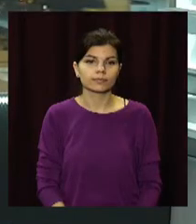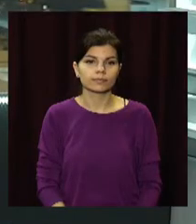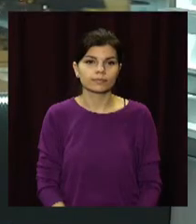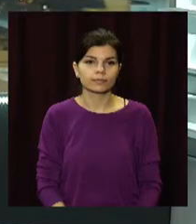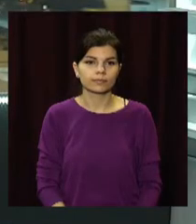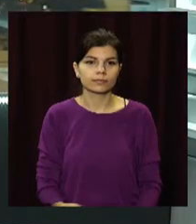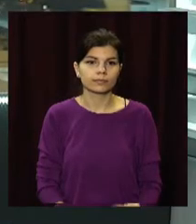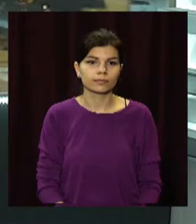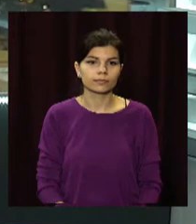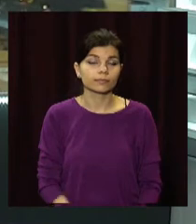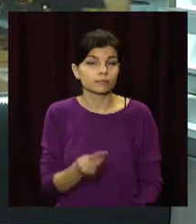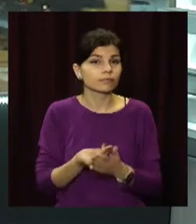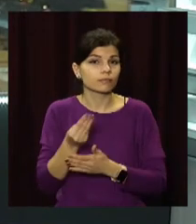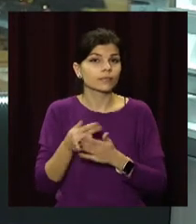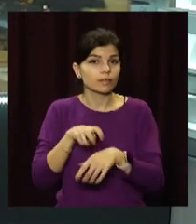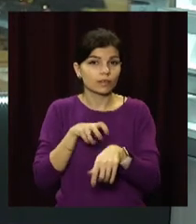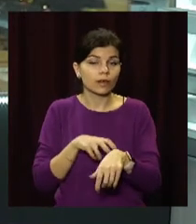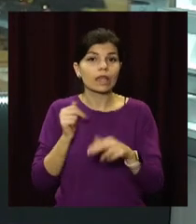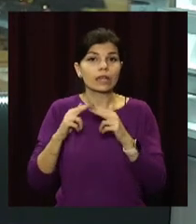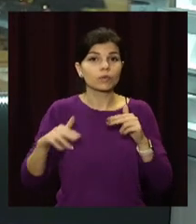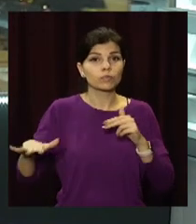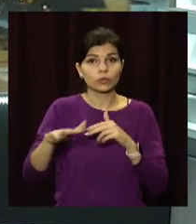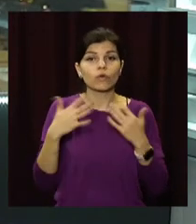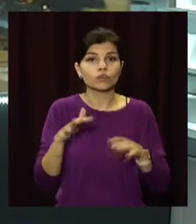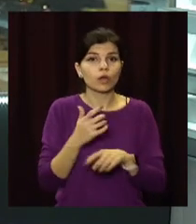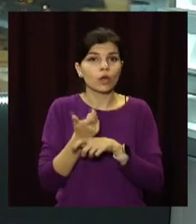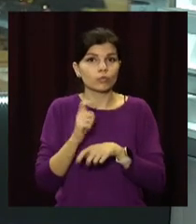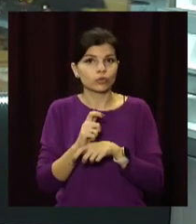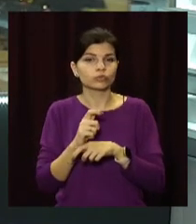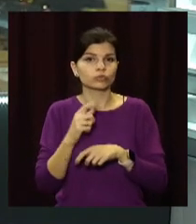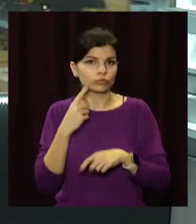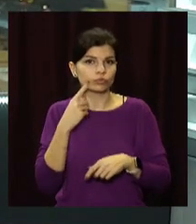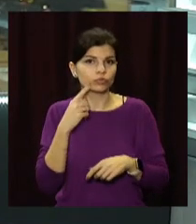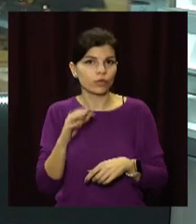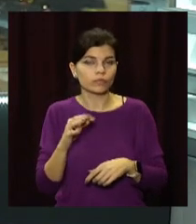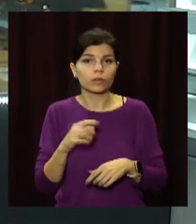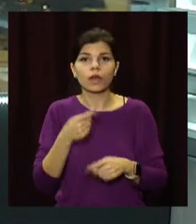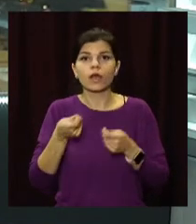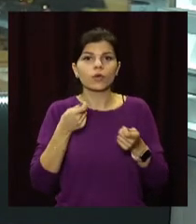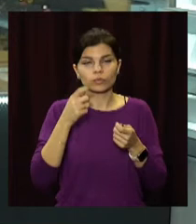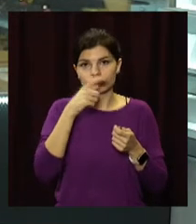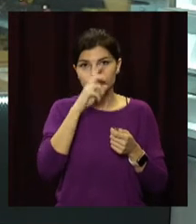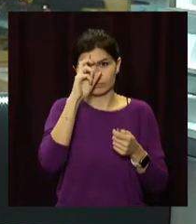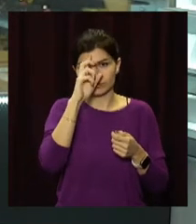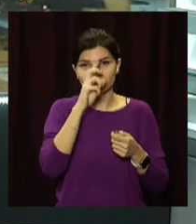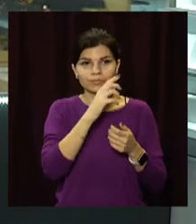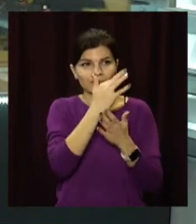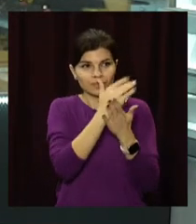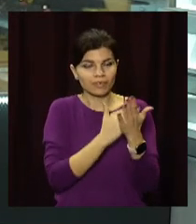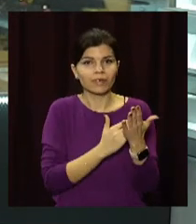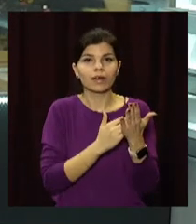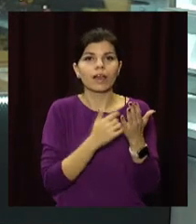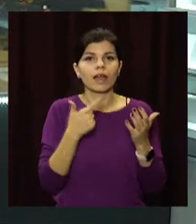Платники податків на Дніпропетровщині стали більш сумлінними, повідомила керівниця обласної державної податкової служби Ганна Чуб.